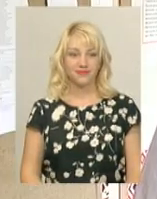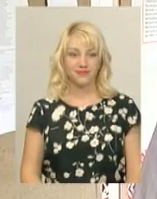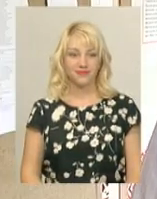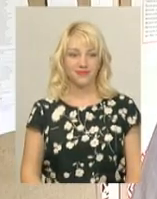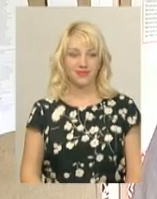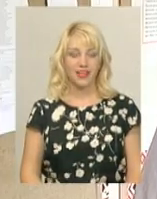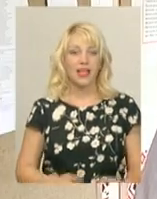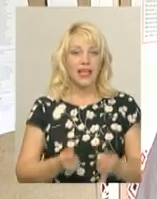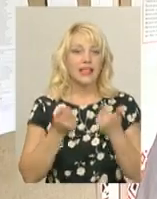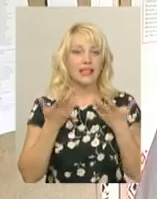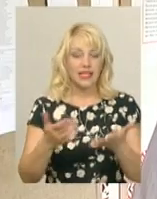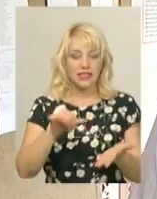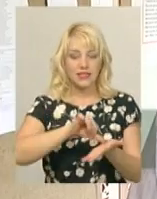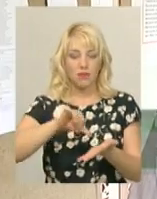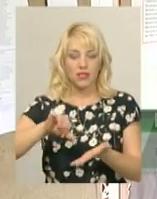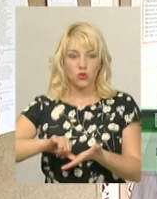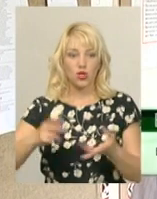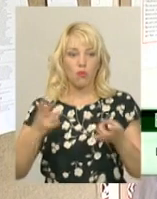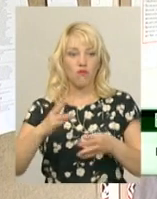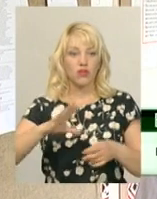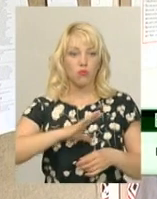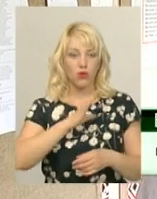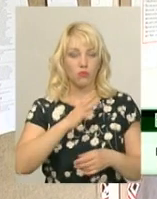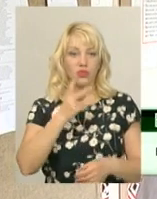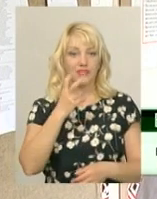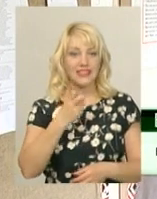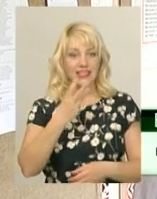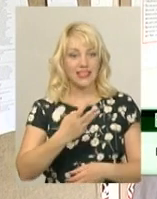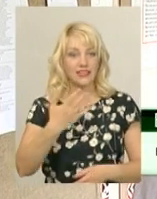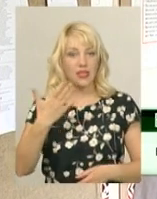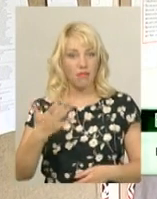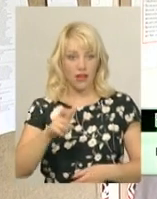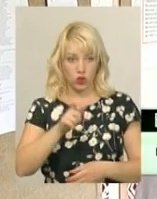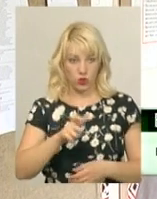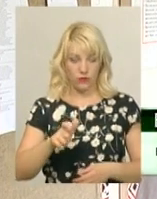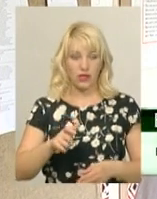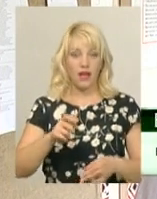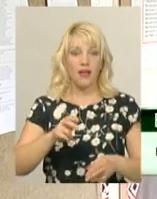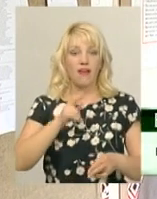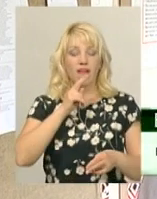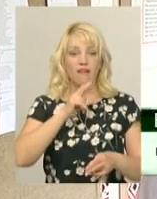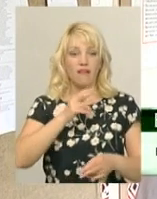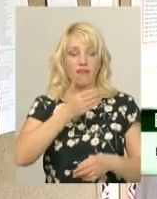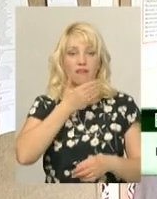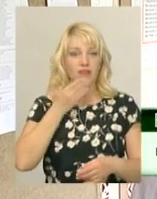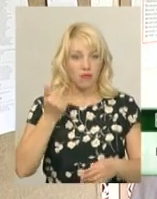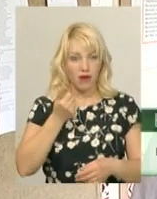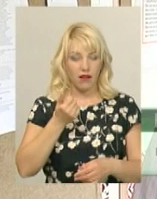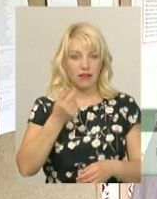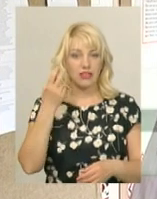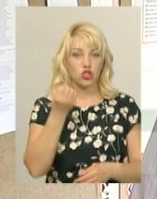Кількість присутніх мала бути 235 чоловік, відсутніх – 14 чоловік.